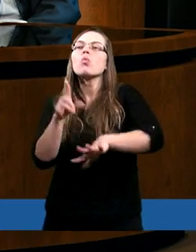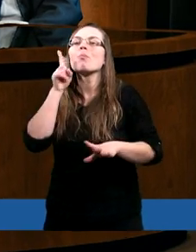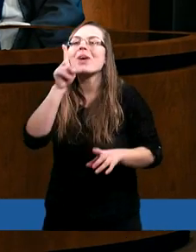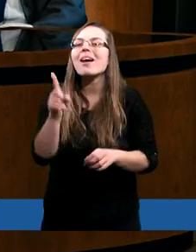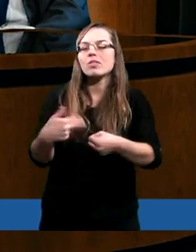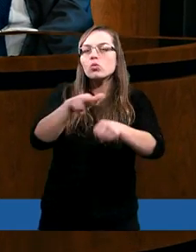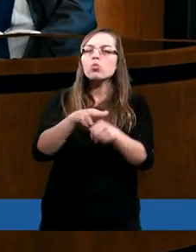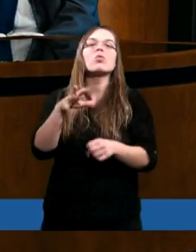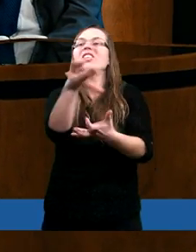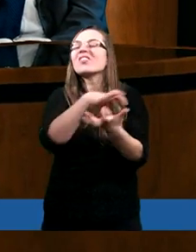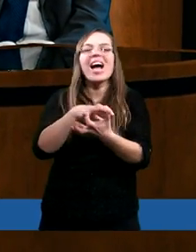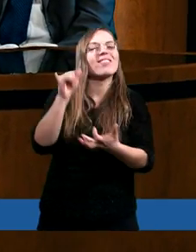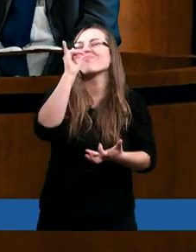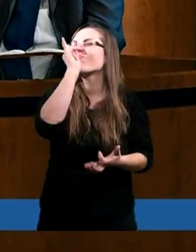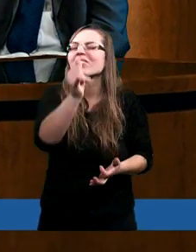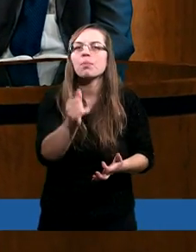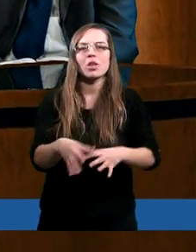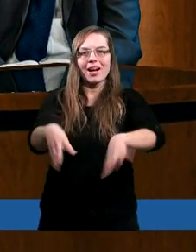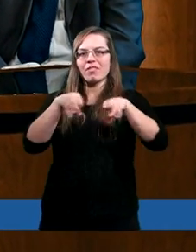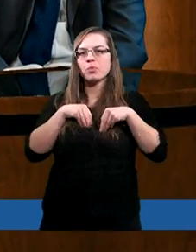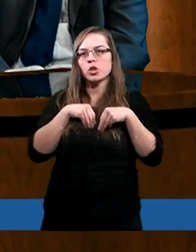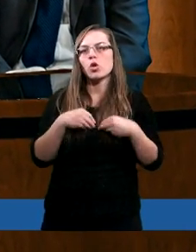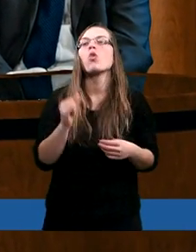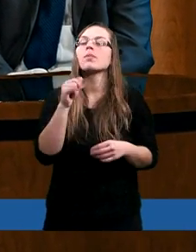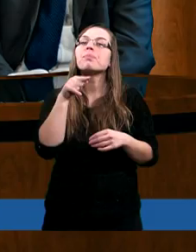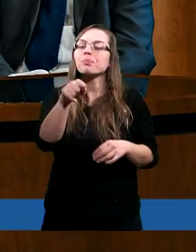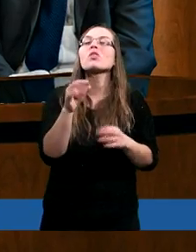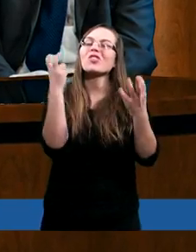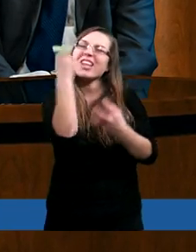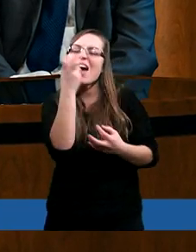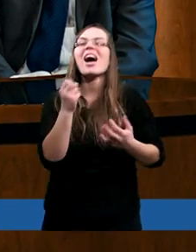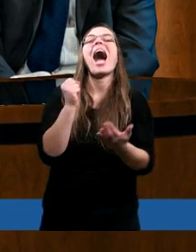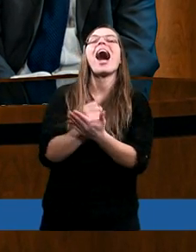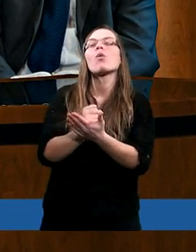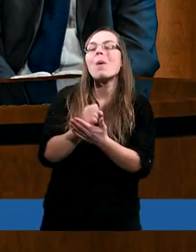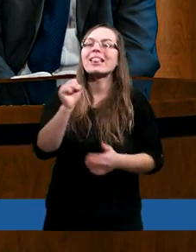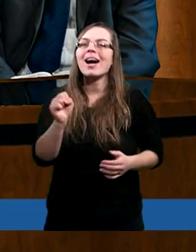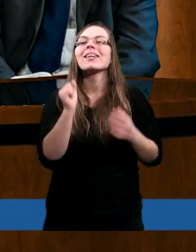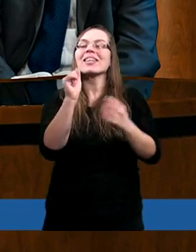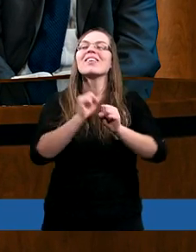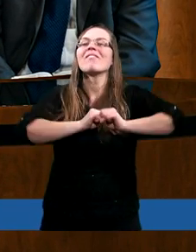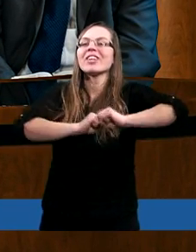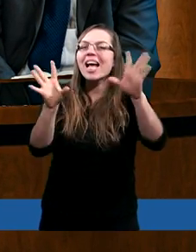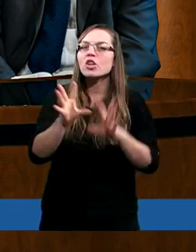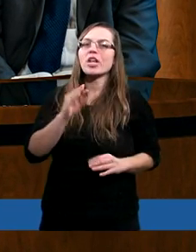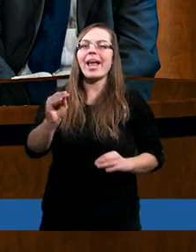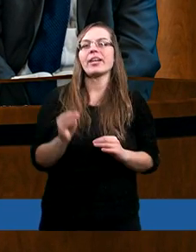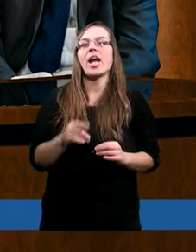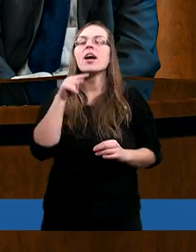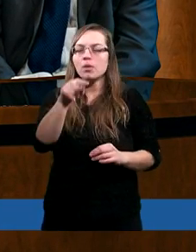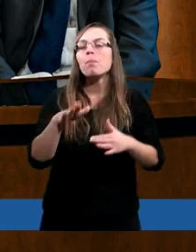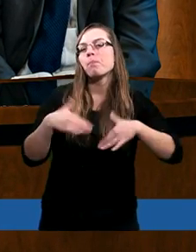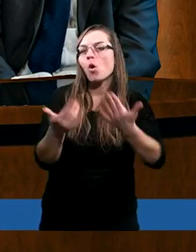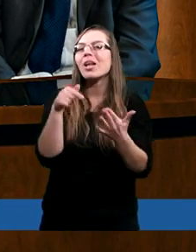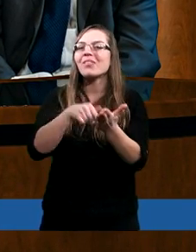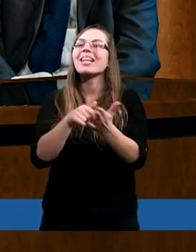którego świat przyjąć nie może. I ciekawą argumentację i wyjaśnienie podał